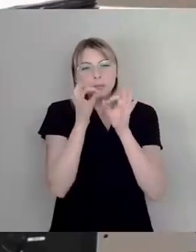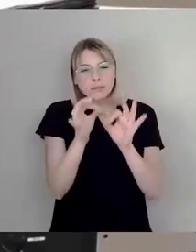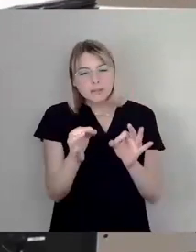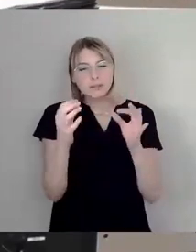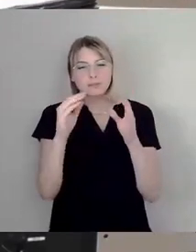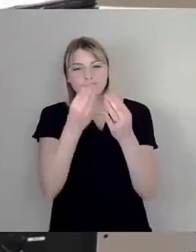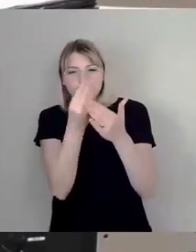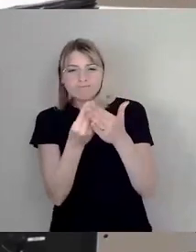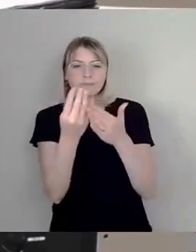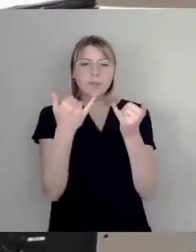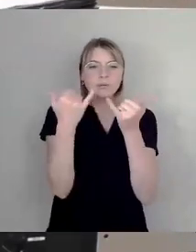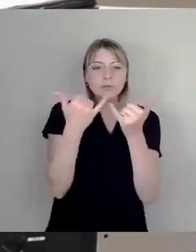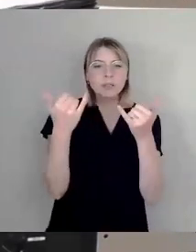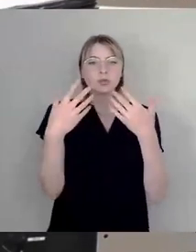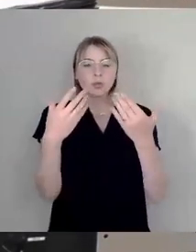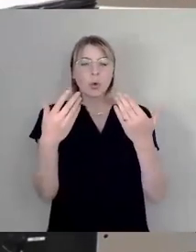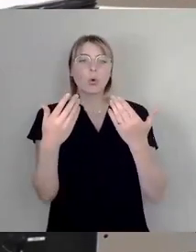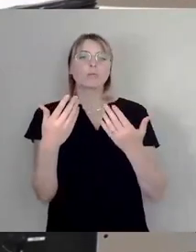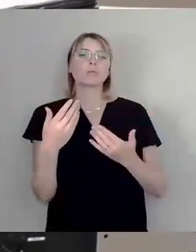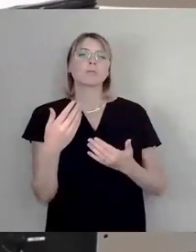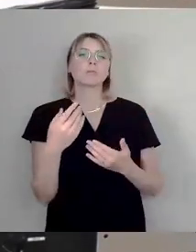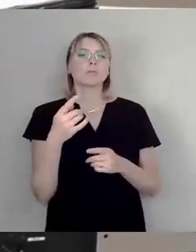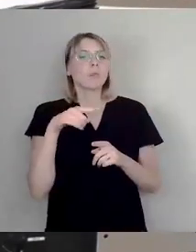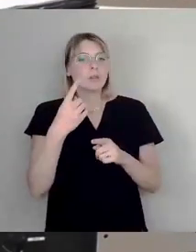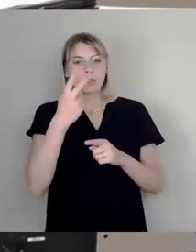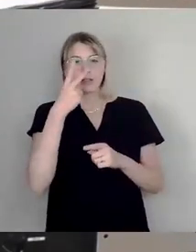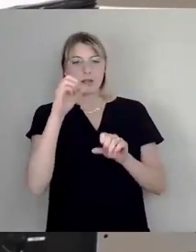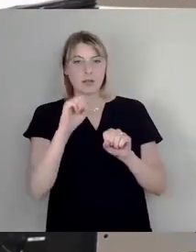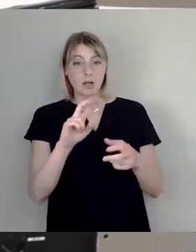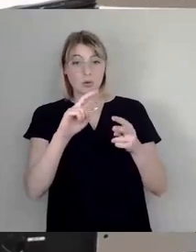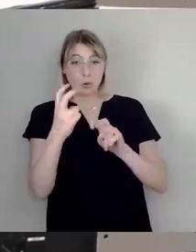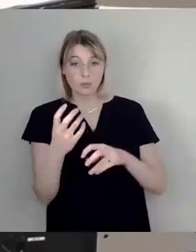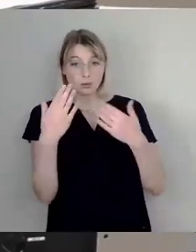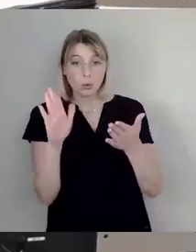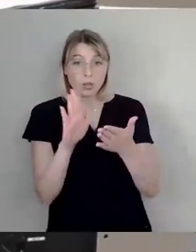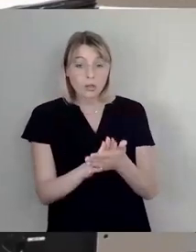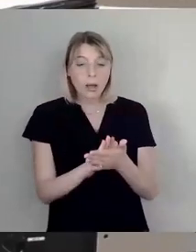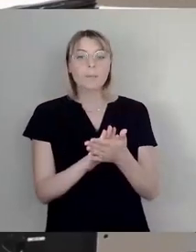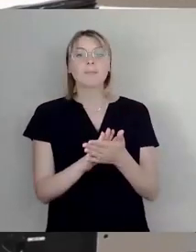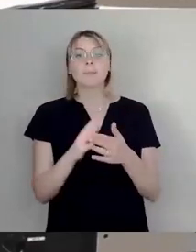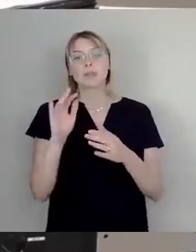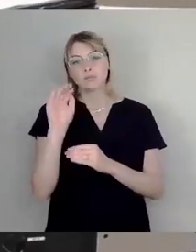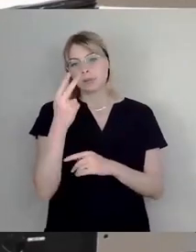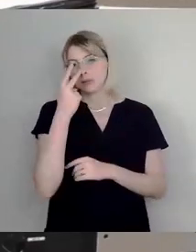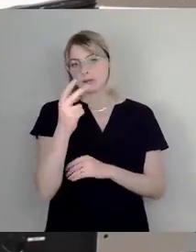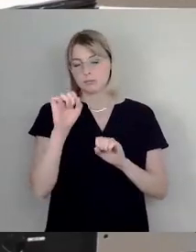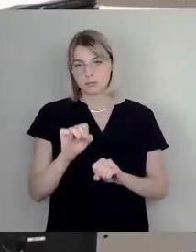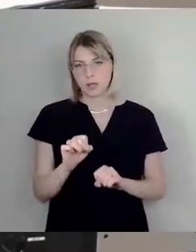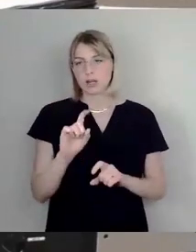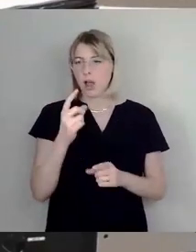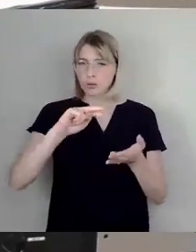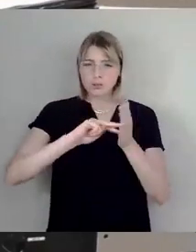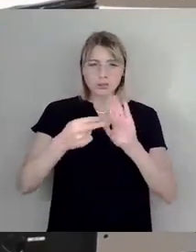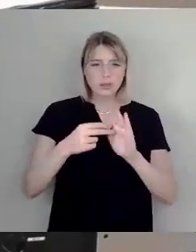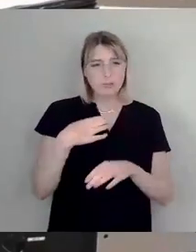sollte. Da wird man sehen, ob sich das alles so umsetzen lässt. Also es gibt da ja schon auch einiges an technischen Problemen dann.